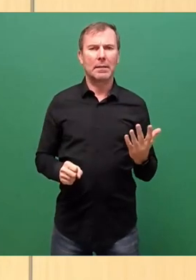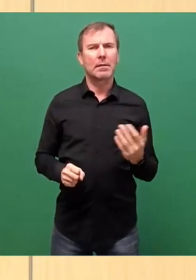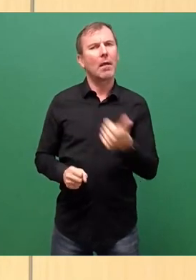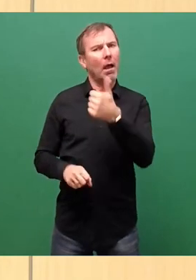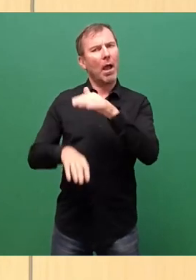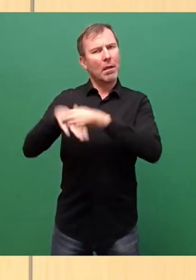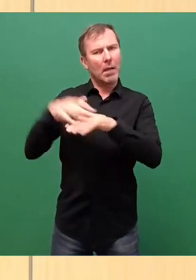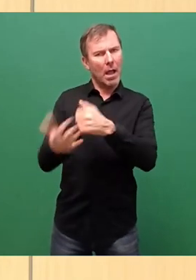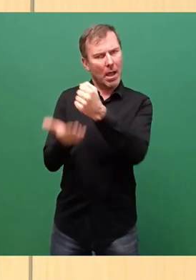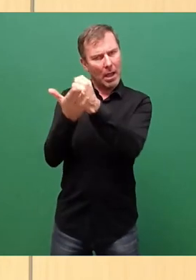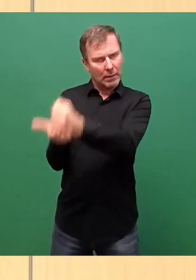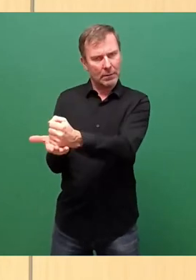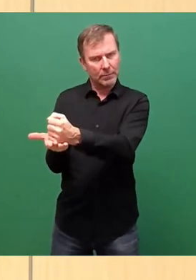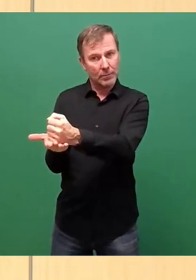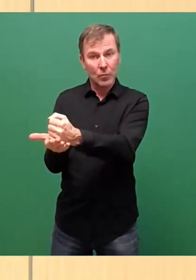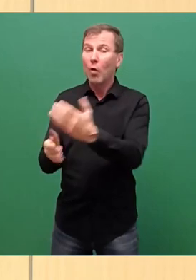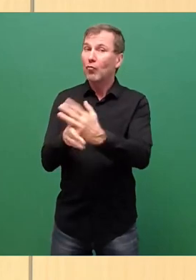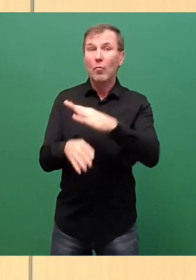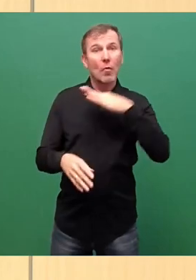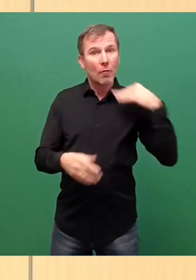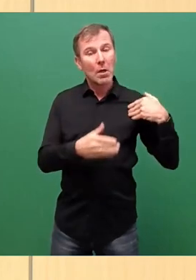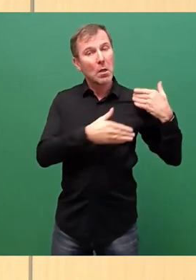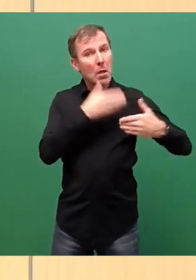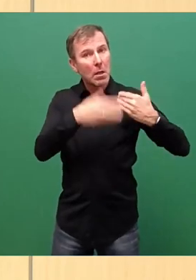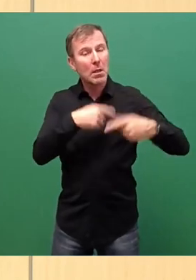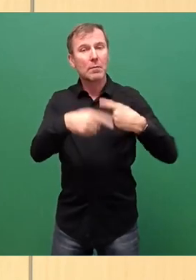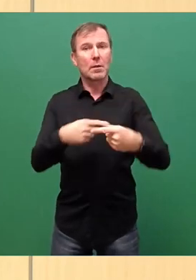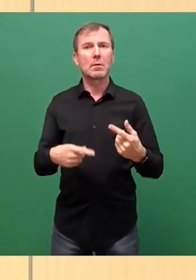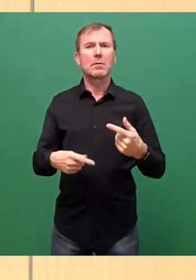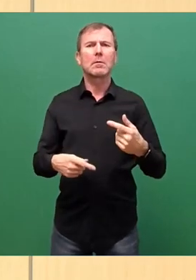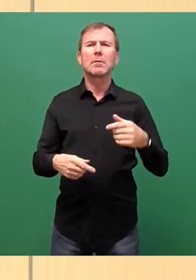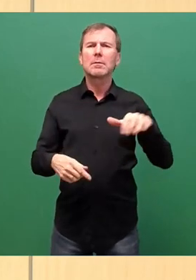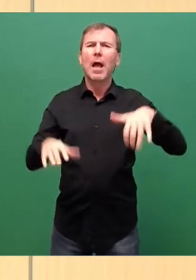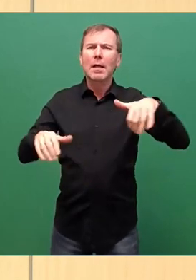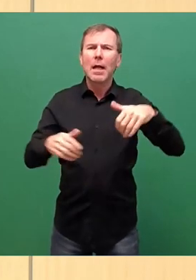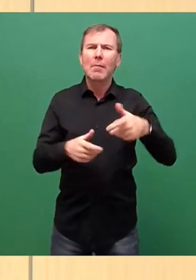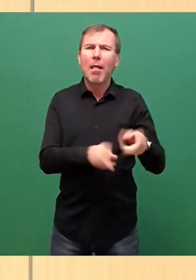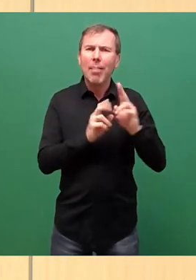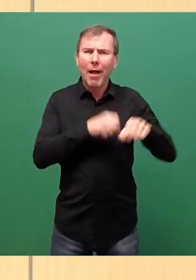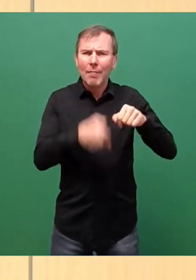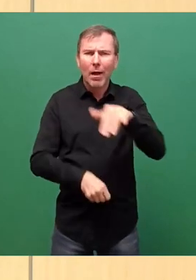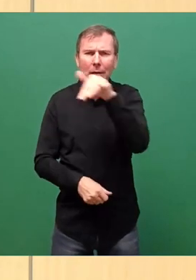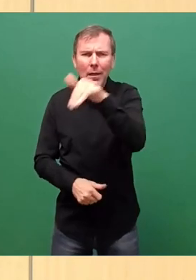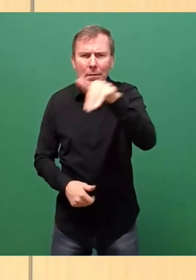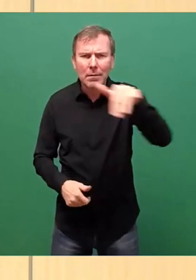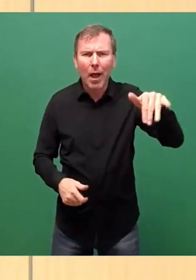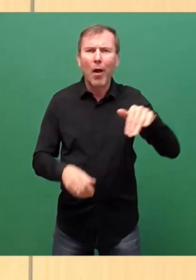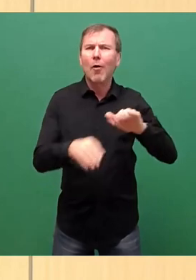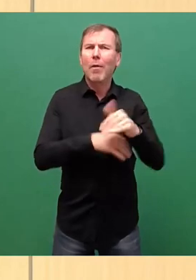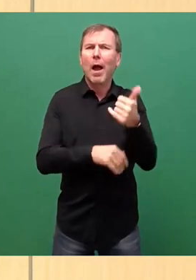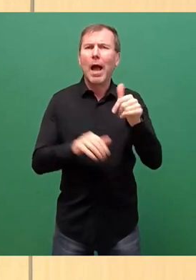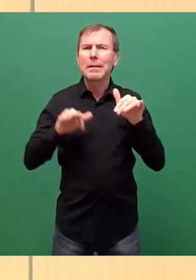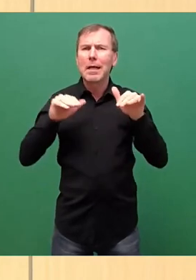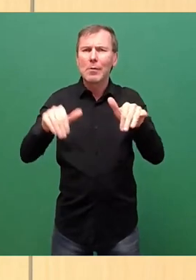auch schon vieles passiert. Also wir haben jetzt diese gelben Fahrräder, die Live-Fahrräder, die haben über eine Million Nutzungen im Jahr.